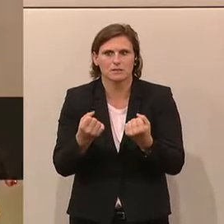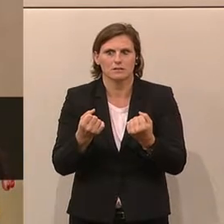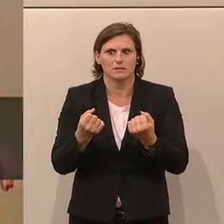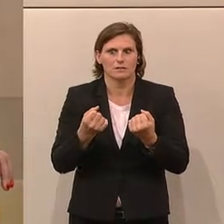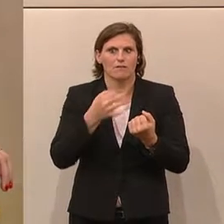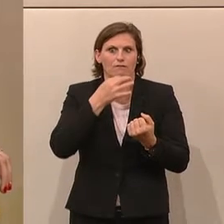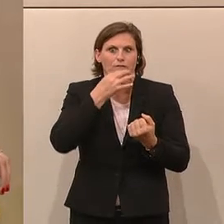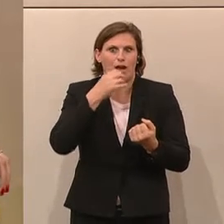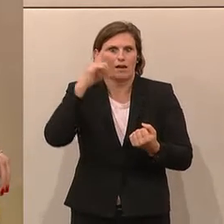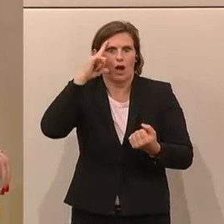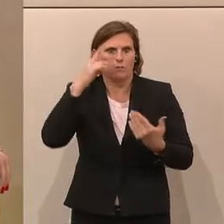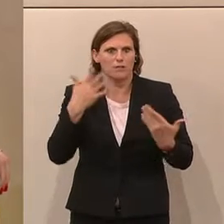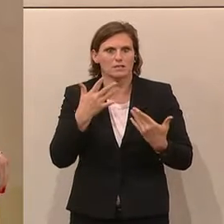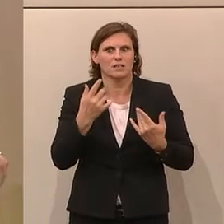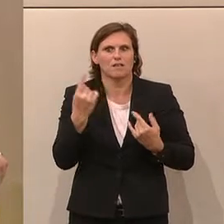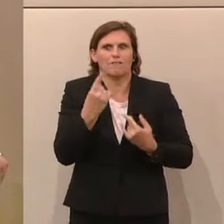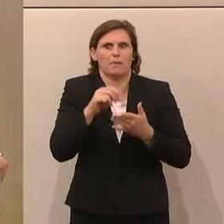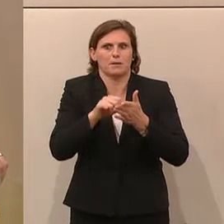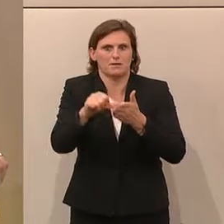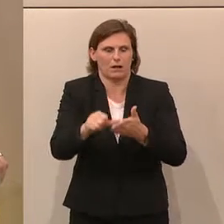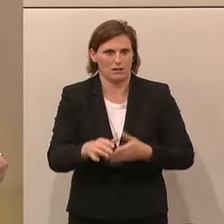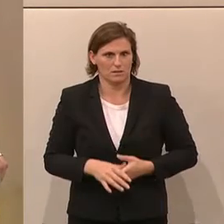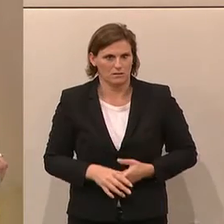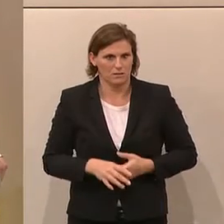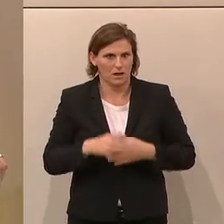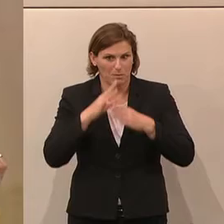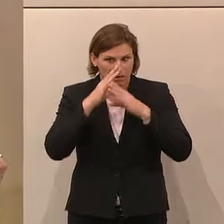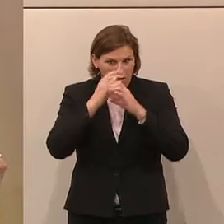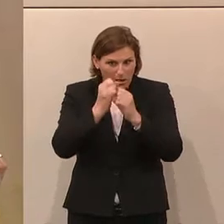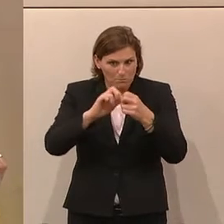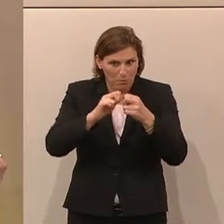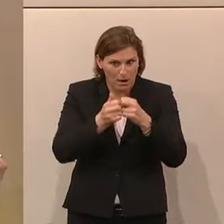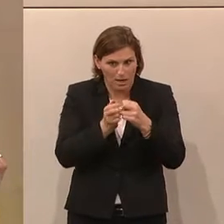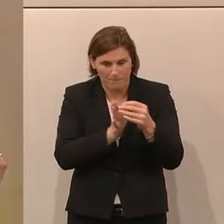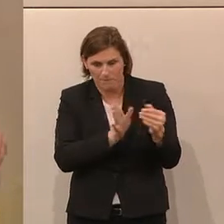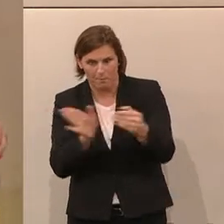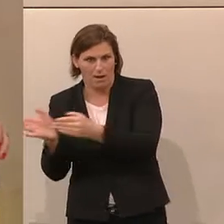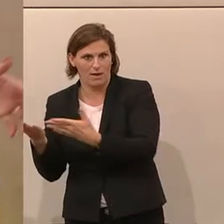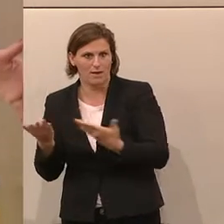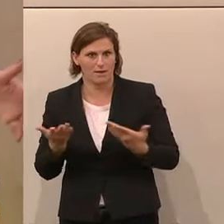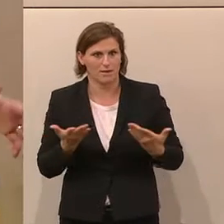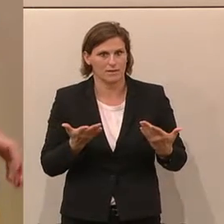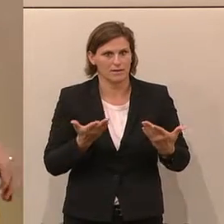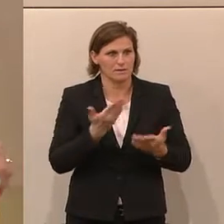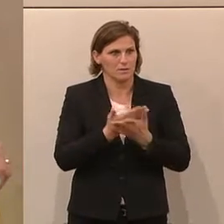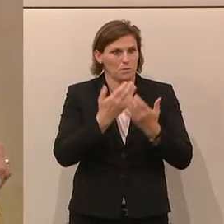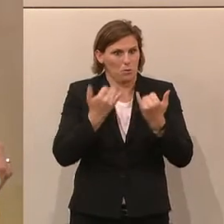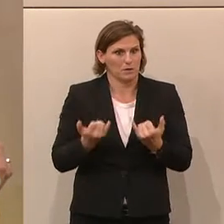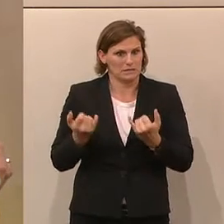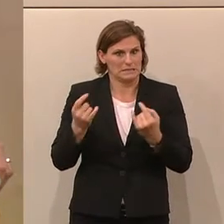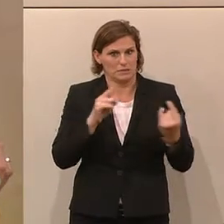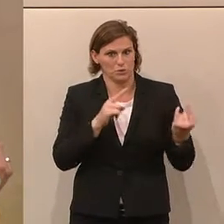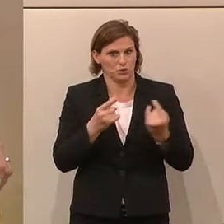Diese Debatte geht aber am eigentlichen Fokus, nämlich am Problem selbst, vorbei. Deshalb diskutieren wir heute den